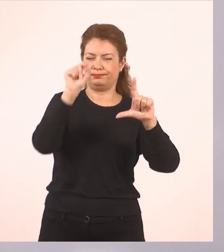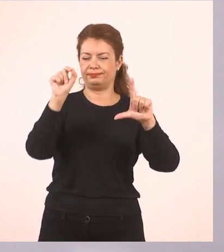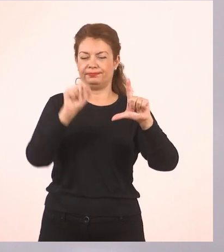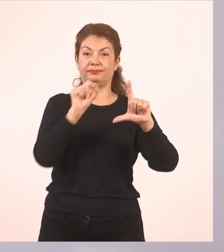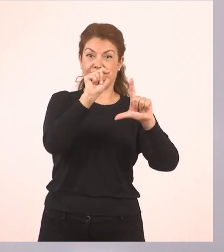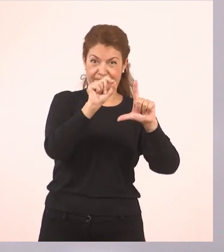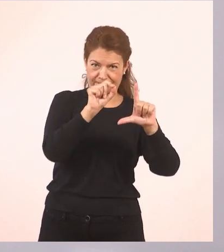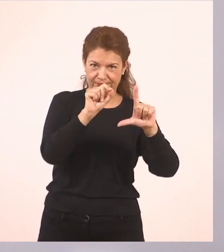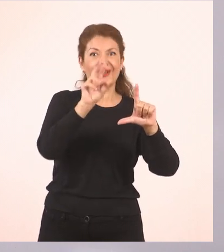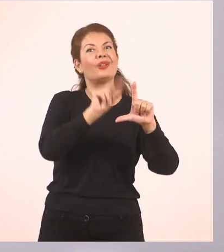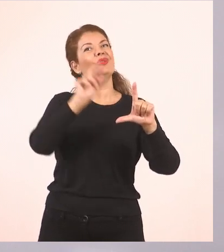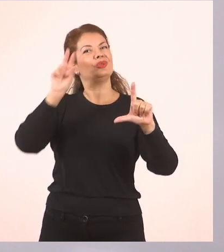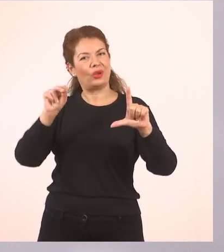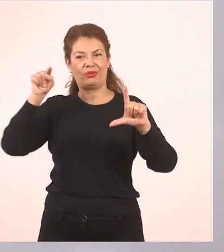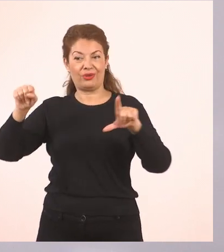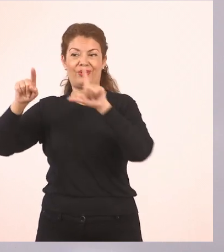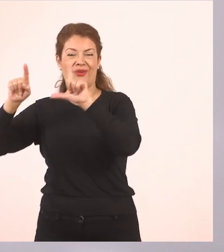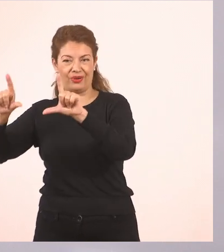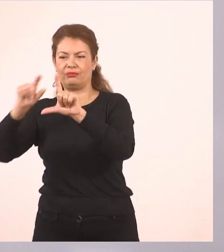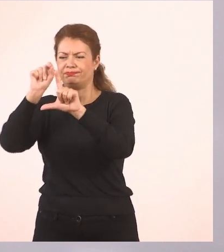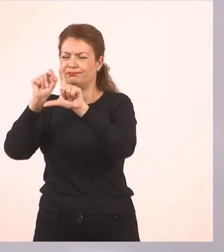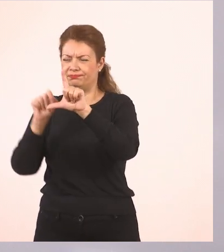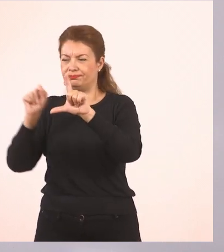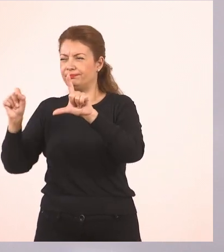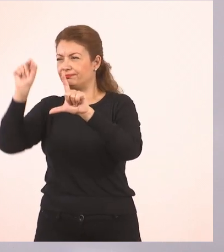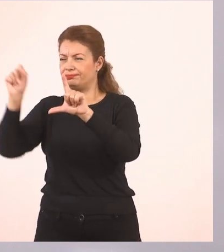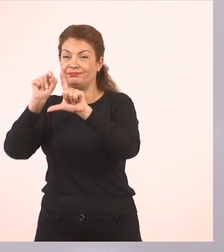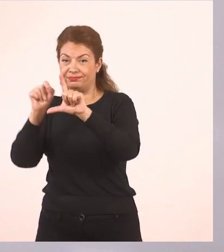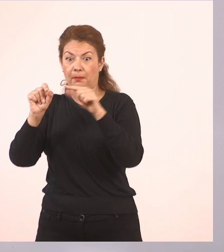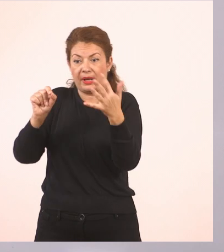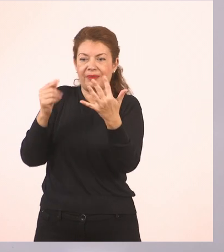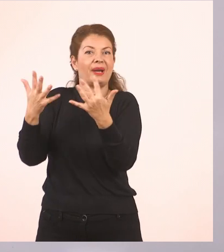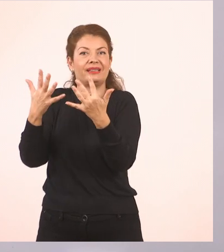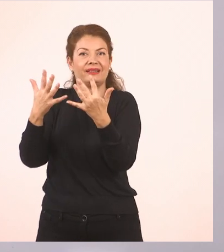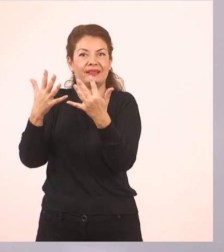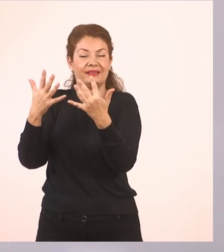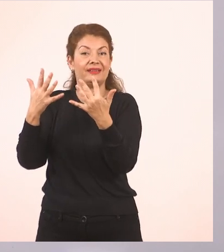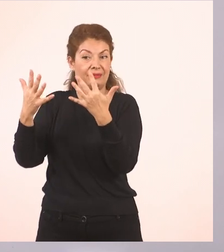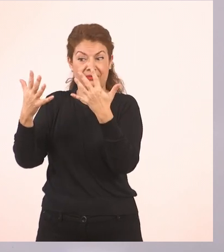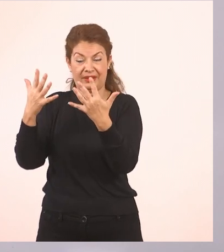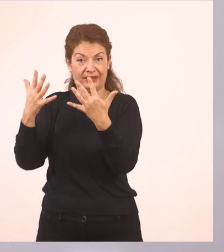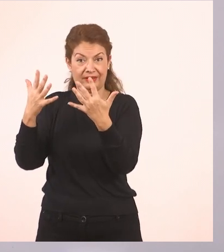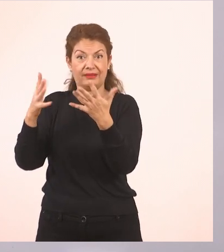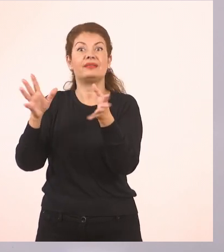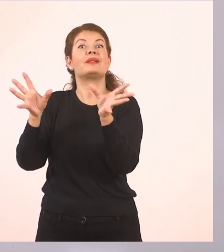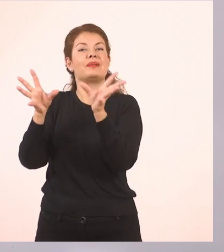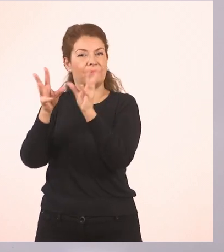Και 5 από την άλλη. 5 από τη πλευρά.